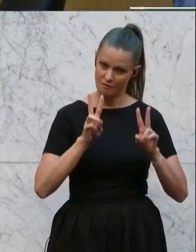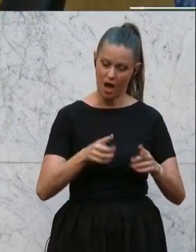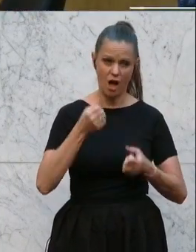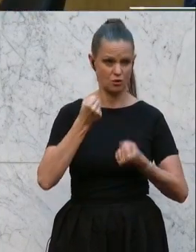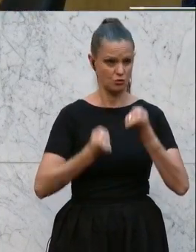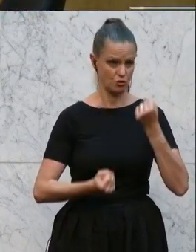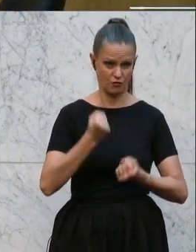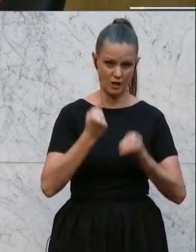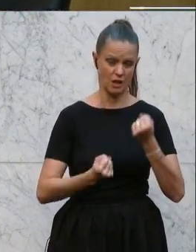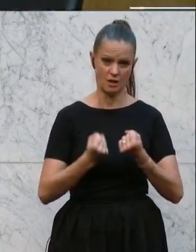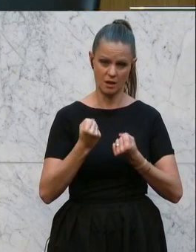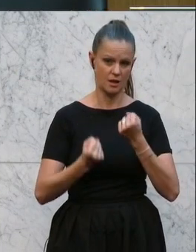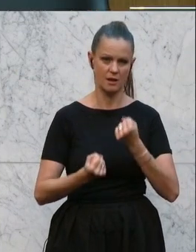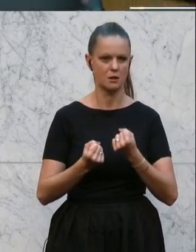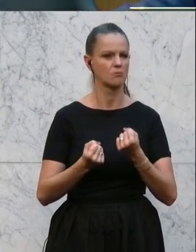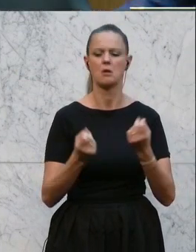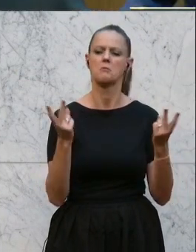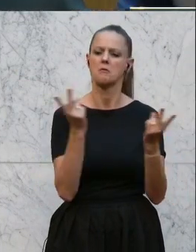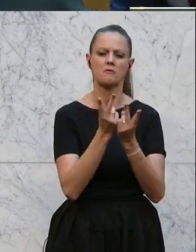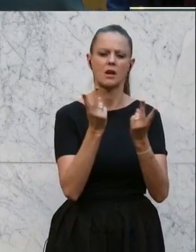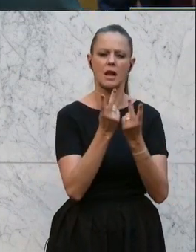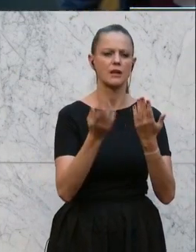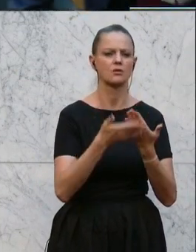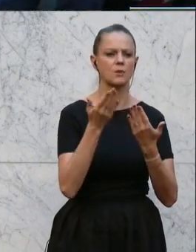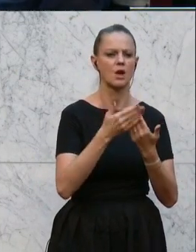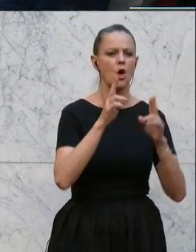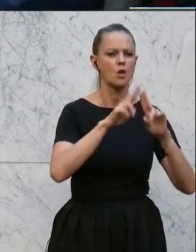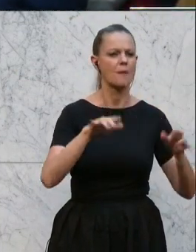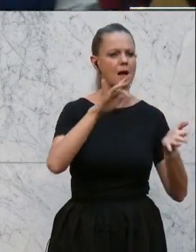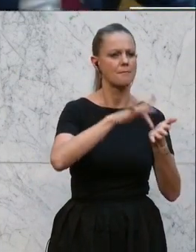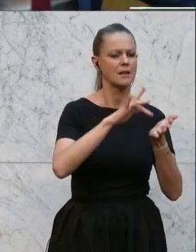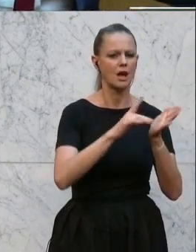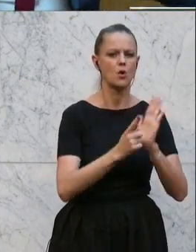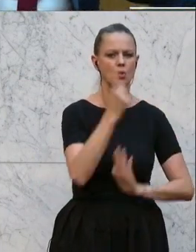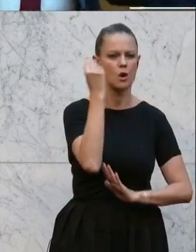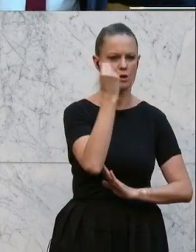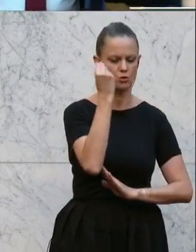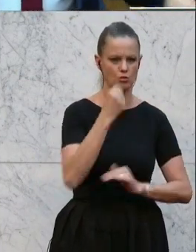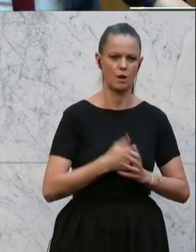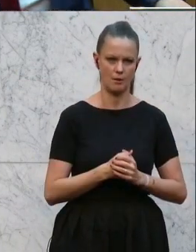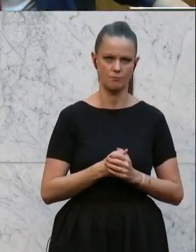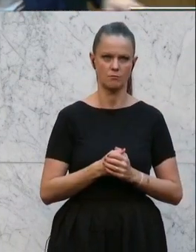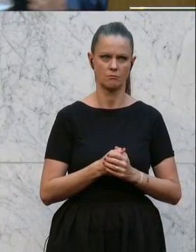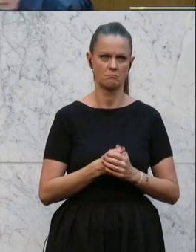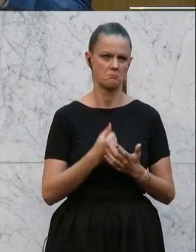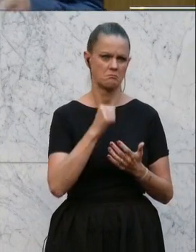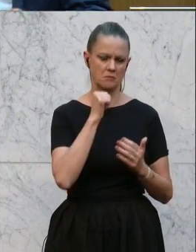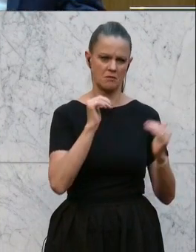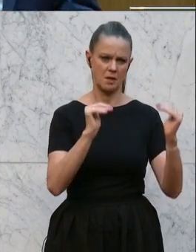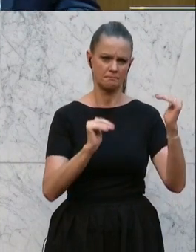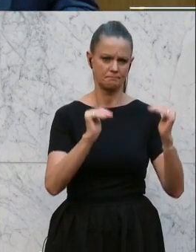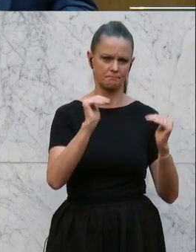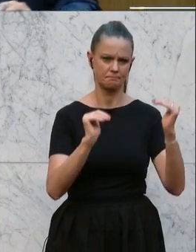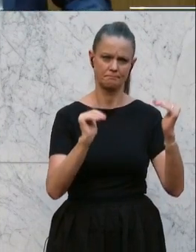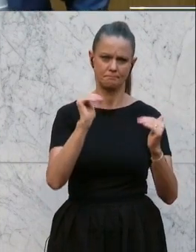als wäre ein Quereinstieg in die normalen, mittleren und höheren Schulen. Diese Ungleichheit führt